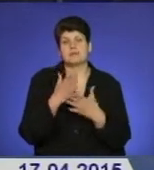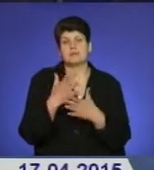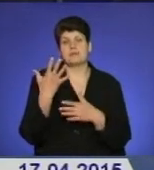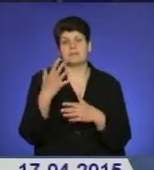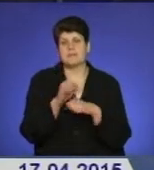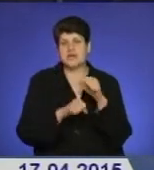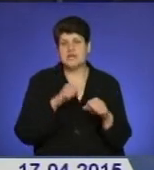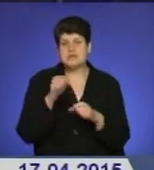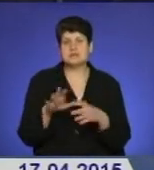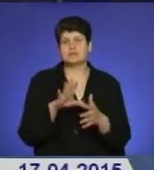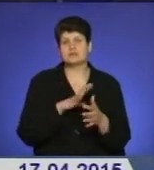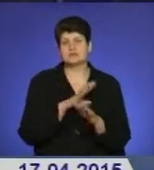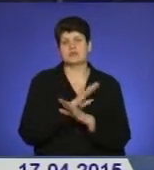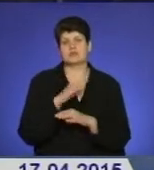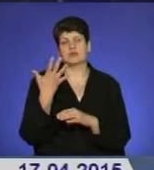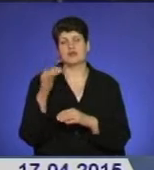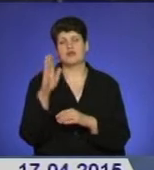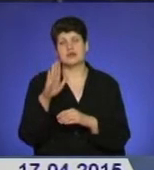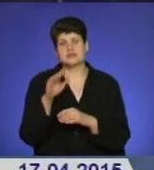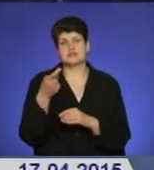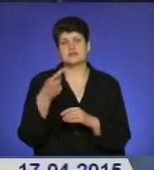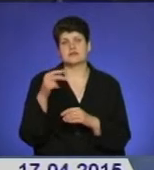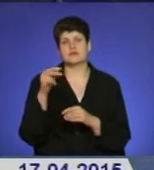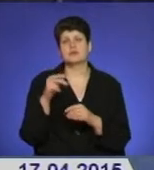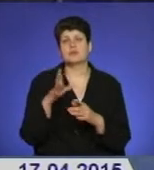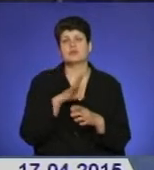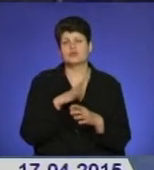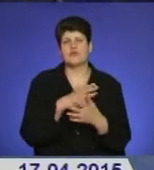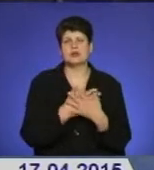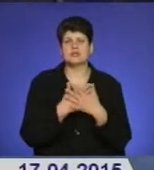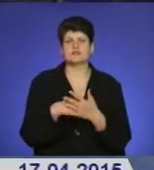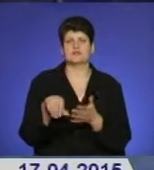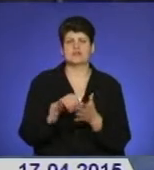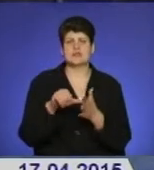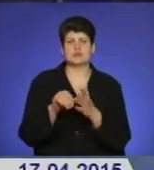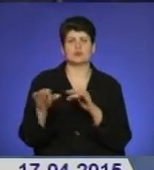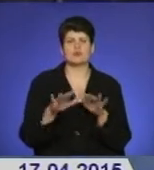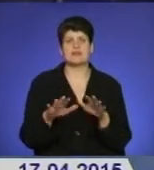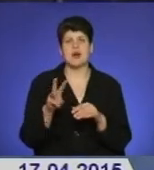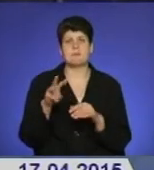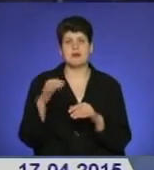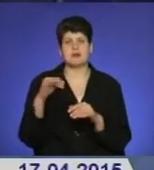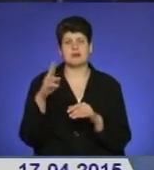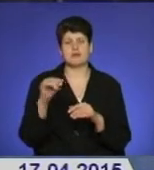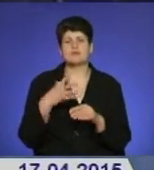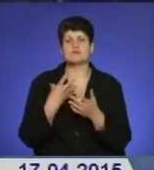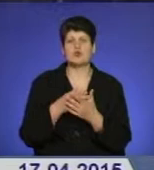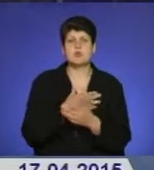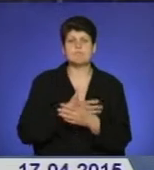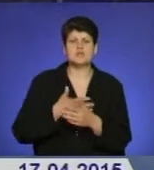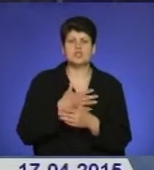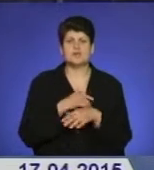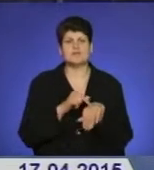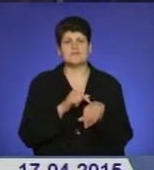антитерористичної операції. Герой Айдарівець був активним учасником подій на Майдані. Свої переживання та відчуття про